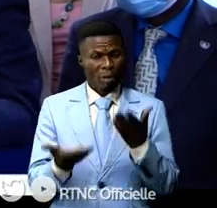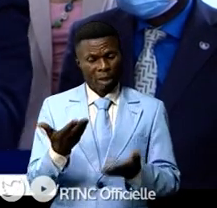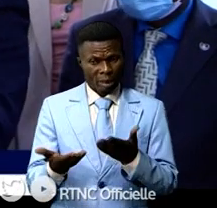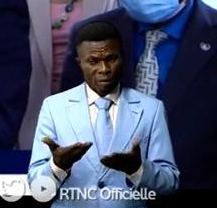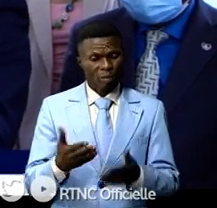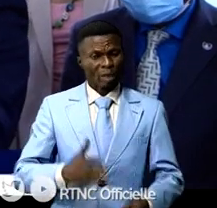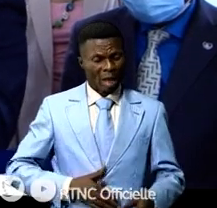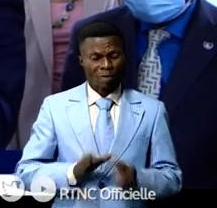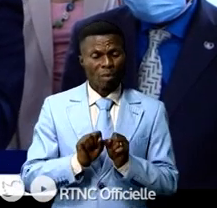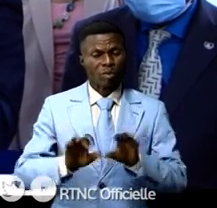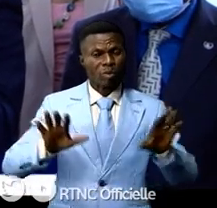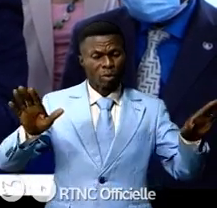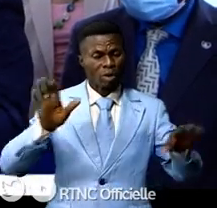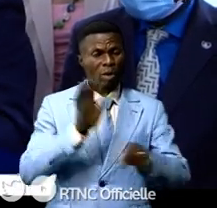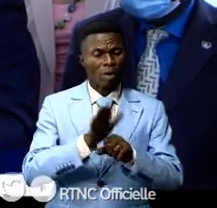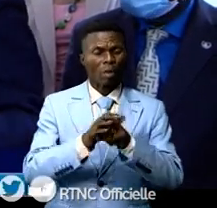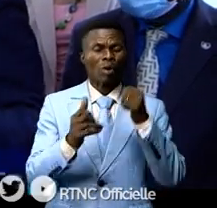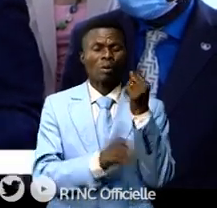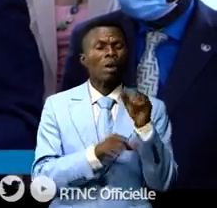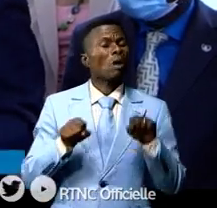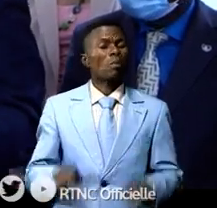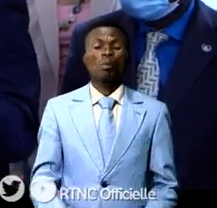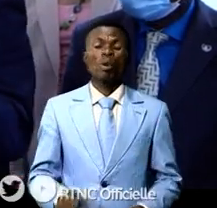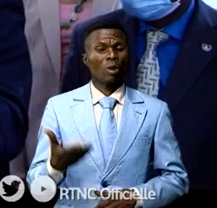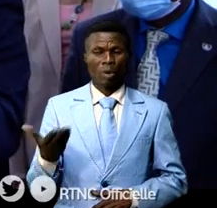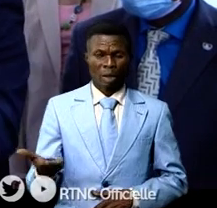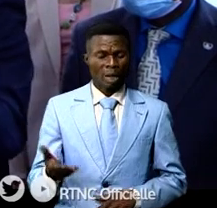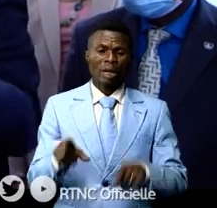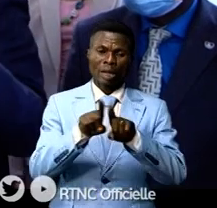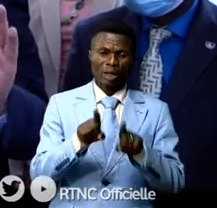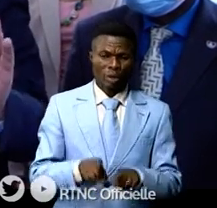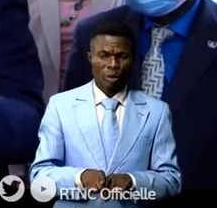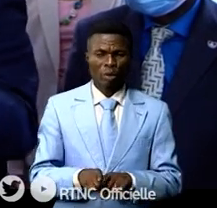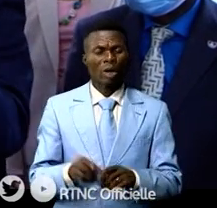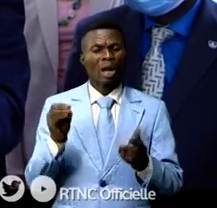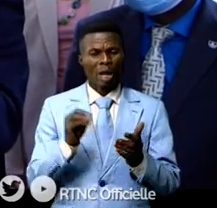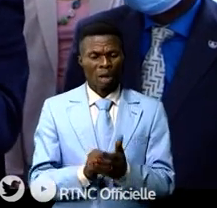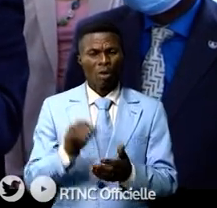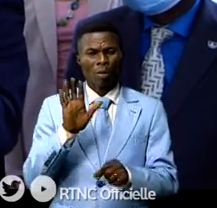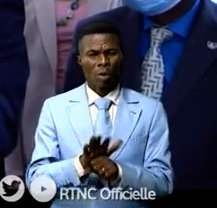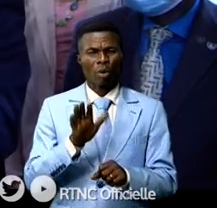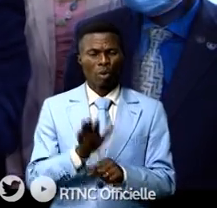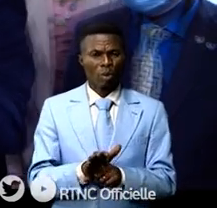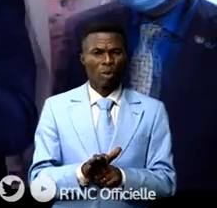famine, il y aura des gens qui vont mourir, y aura des